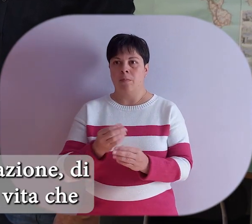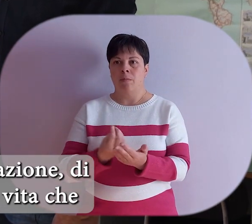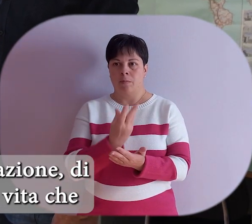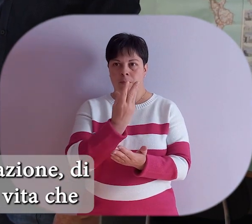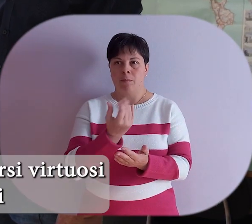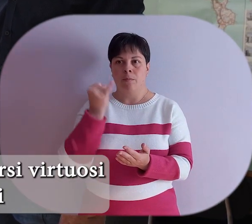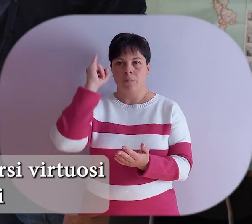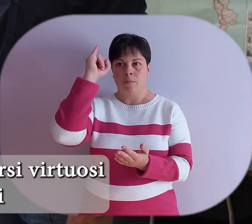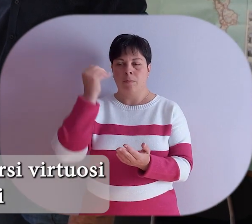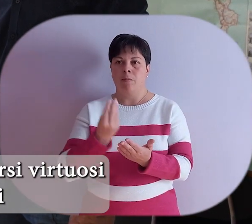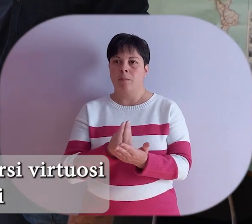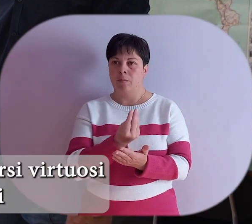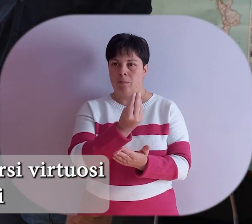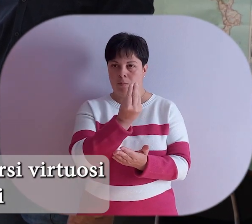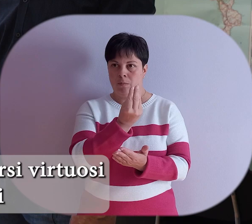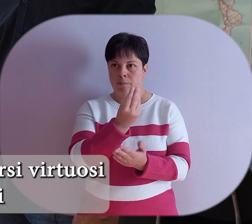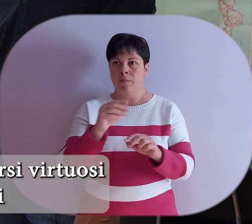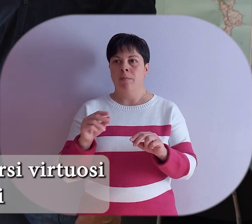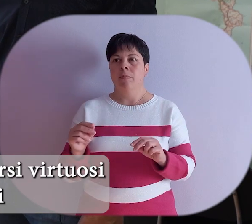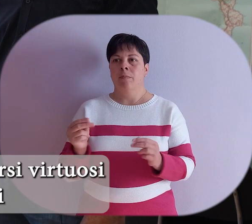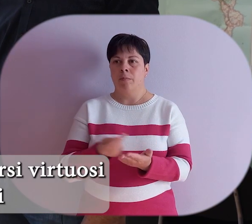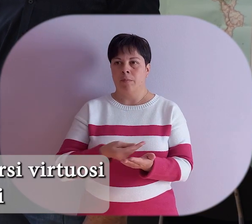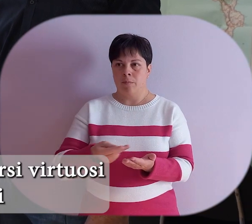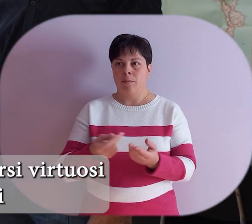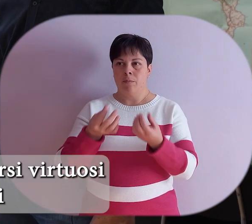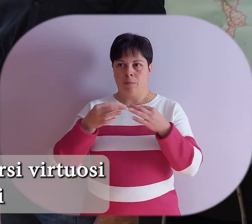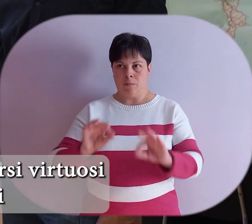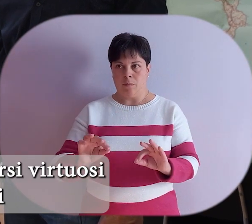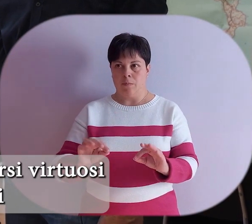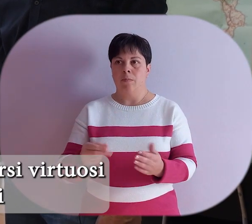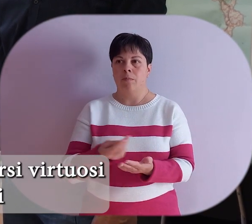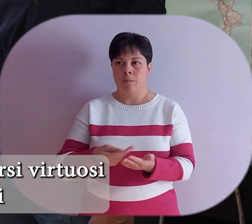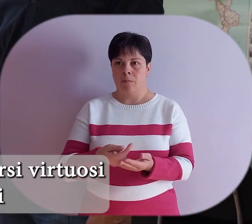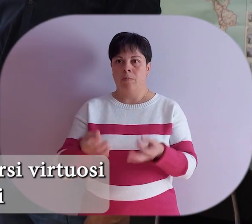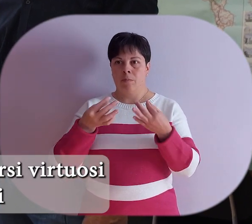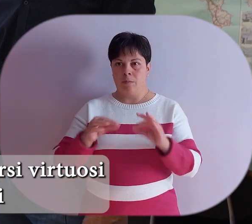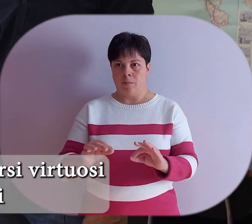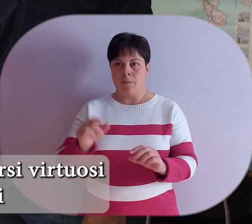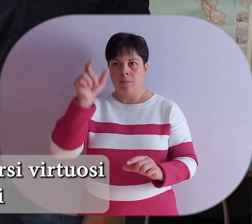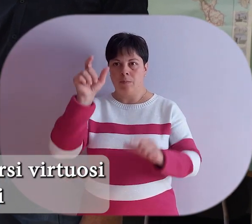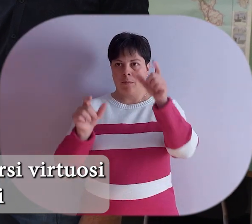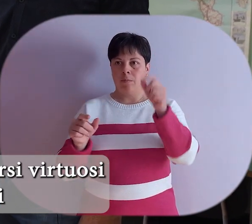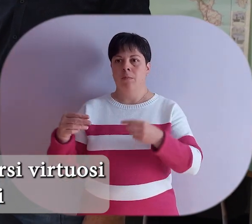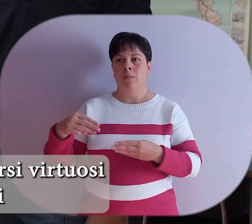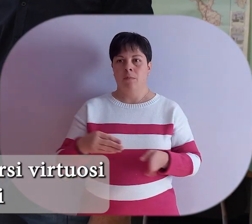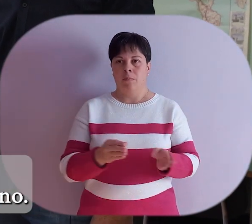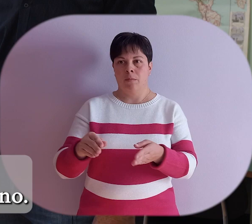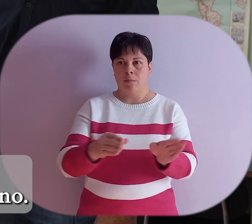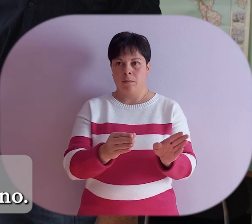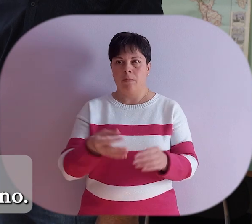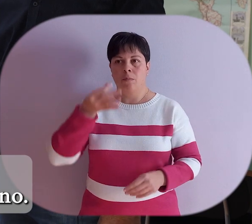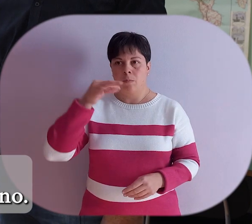vita che consentono di attivare dei percorsi virtuosi e organizzati, orientati